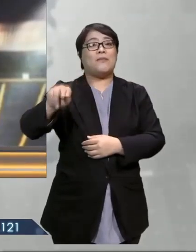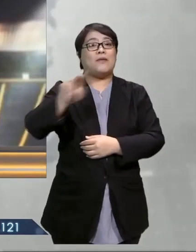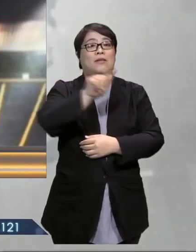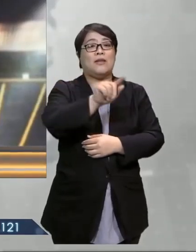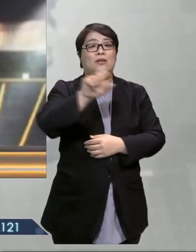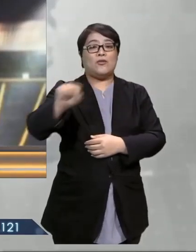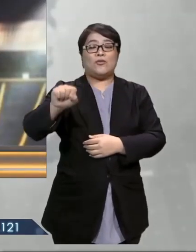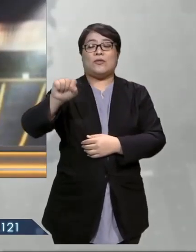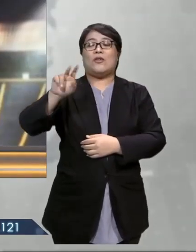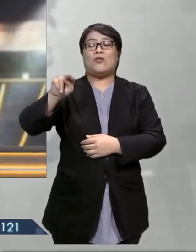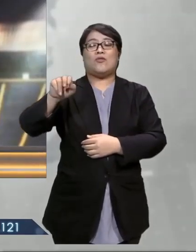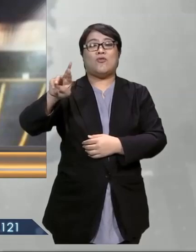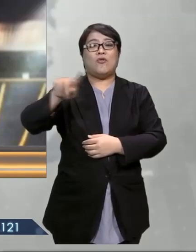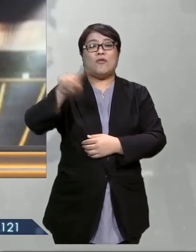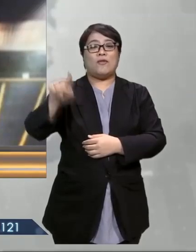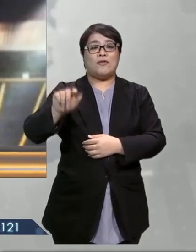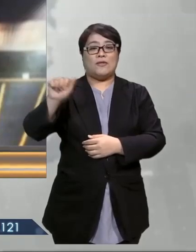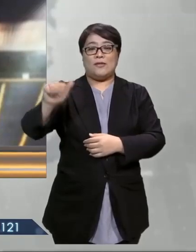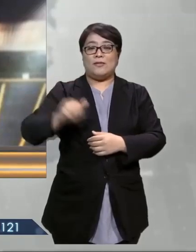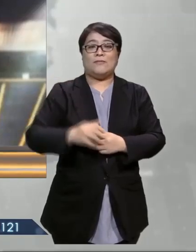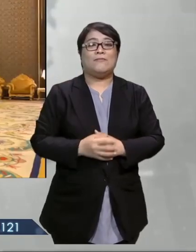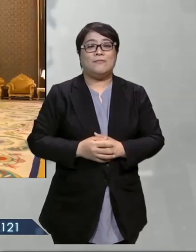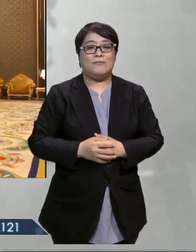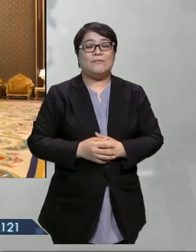BAM Tan Sri Muhammad Nurza Zakaria.